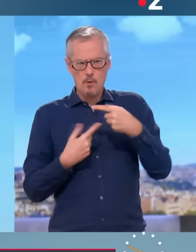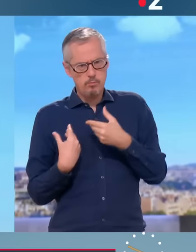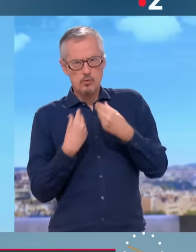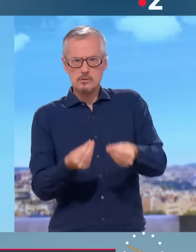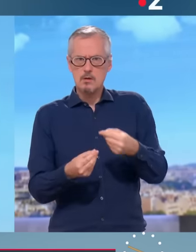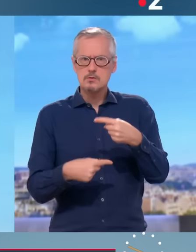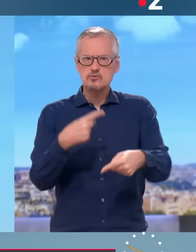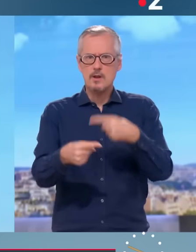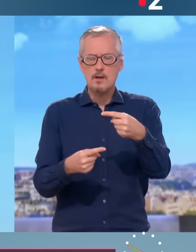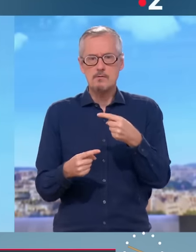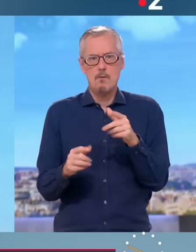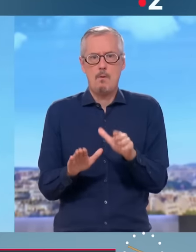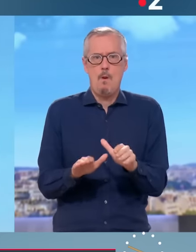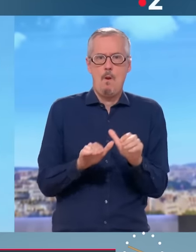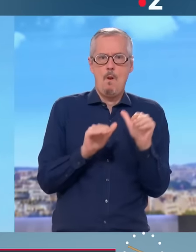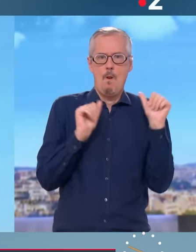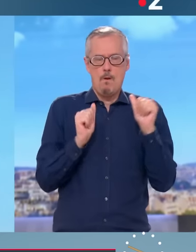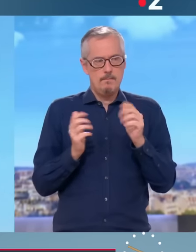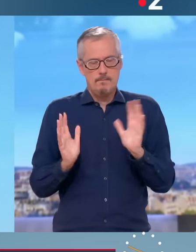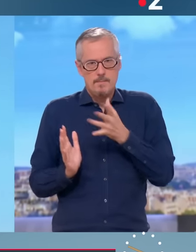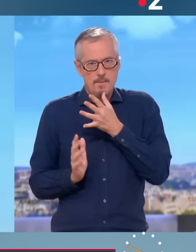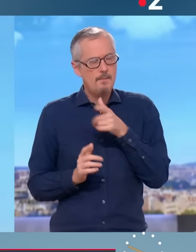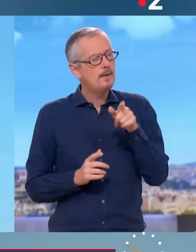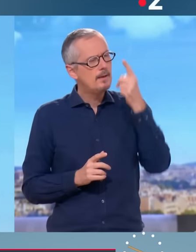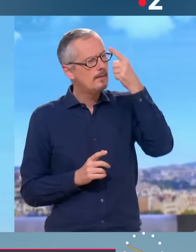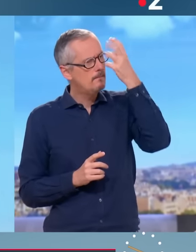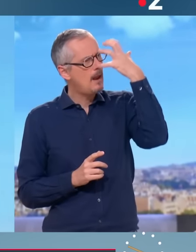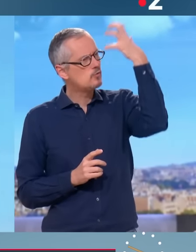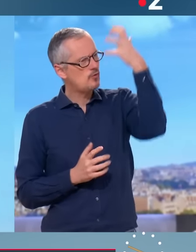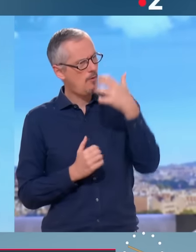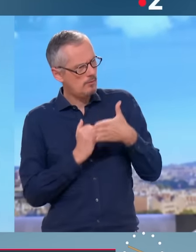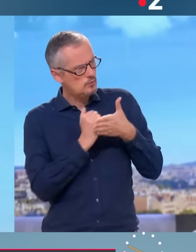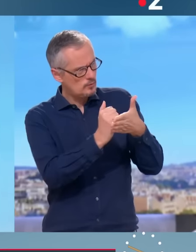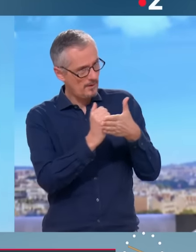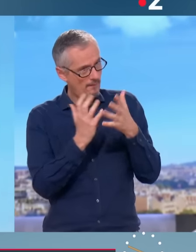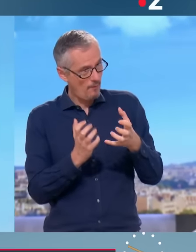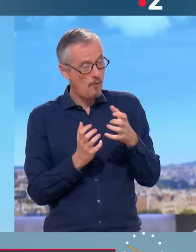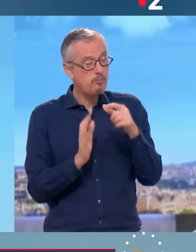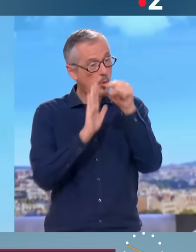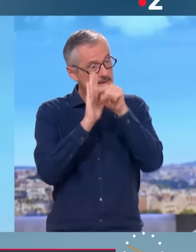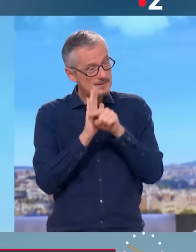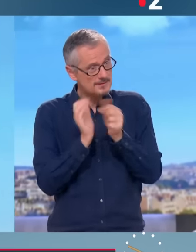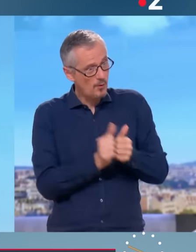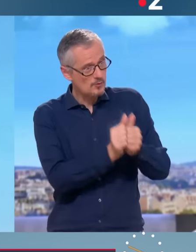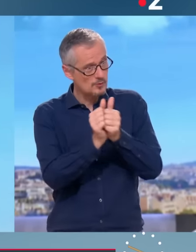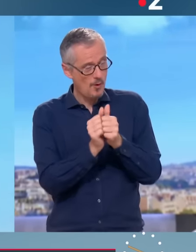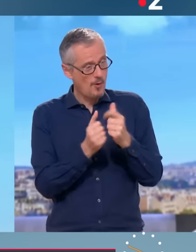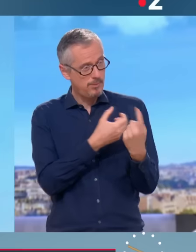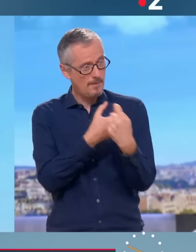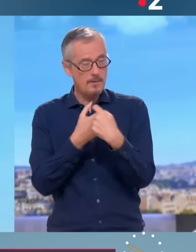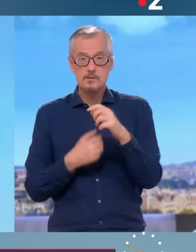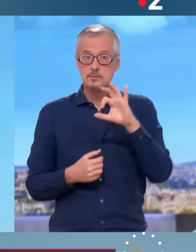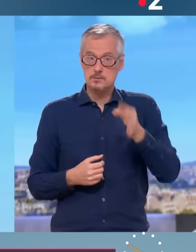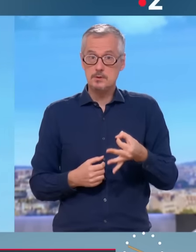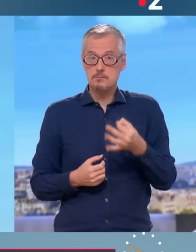changer à leur sera derrière vous dans cette liste unie ou semi-unie de la gauche ? Il l'a dit, je crois. Mais j'appelle tous les autres aussi à